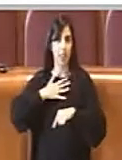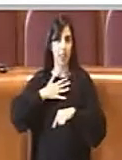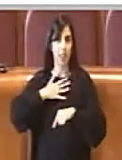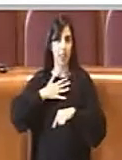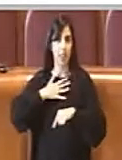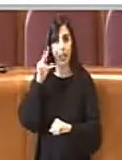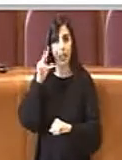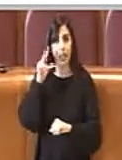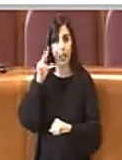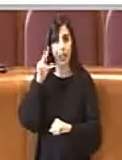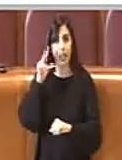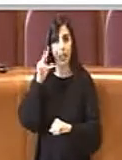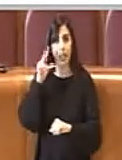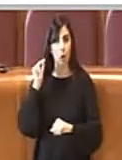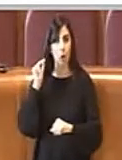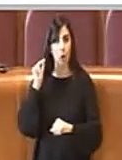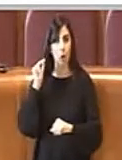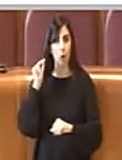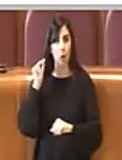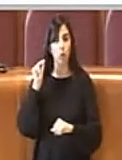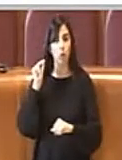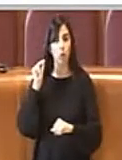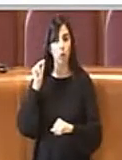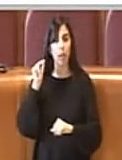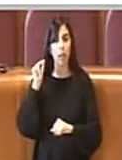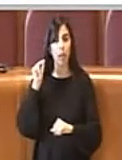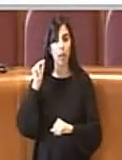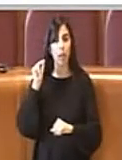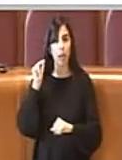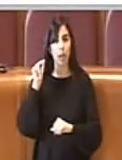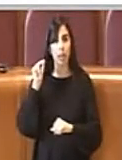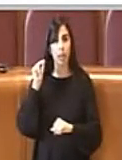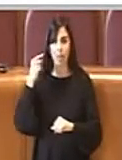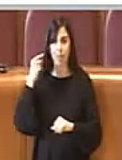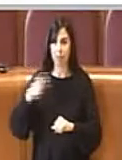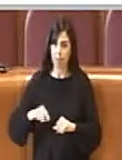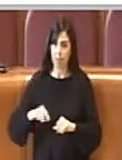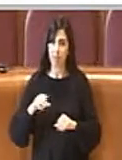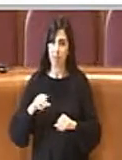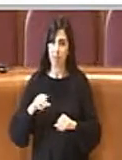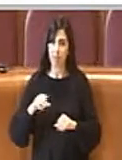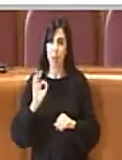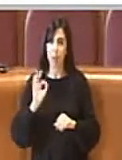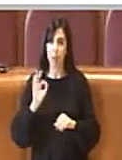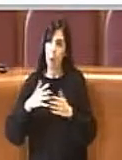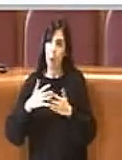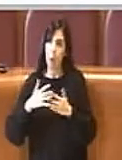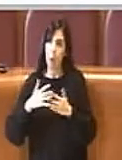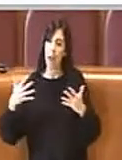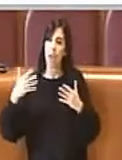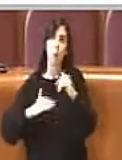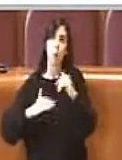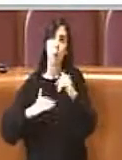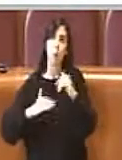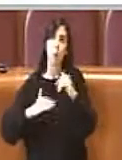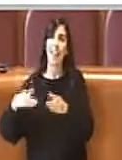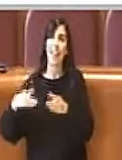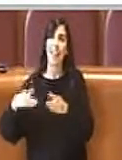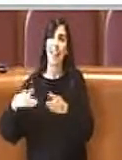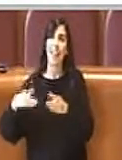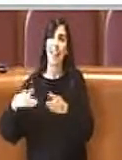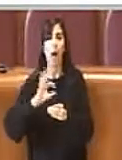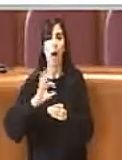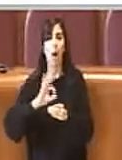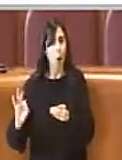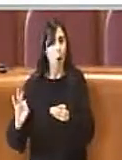atto che è sull'altro versante, quindi su quello che potremmo chiamare la macrostruttura digitale o appunto il numero